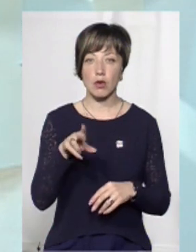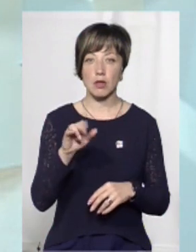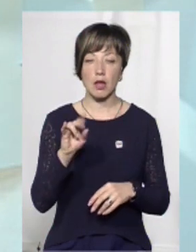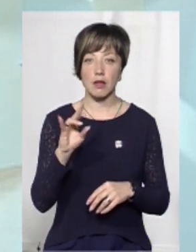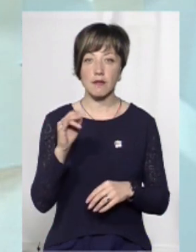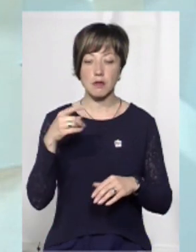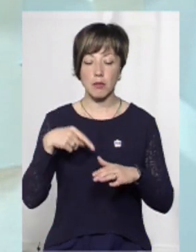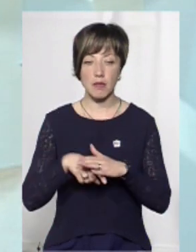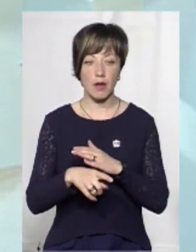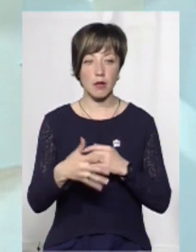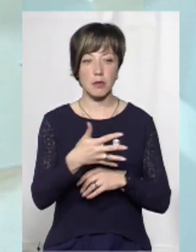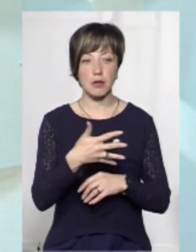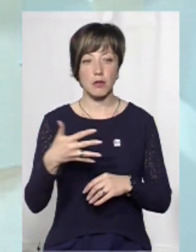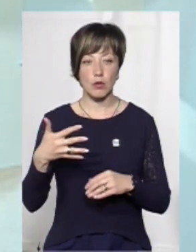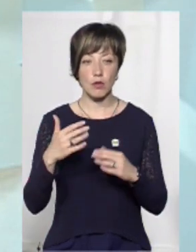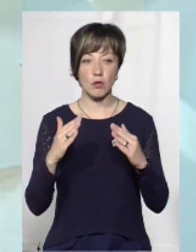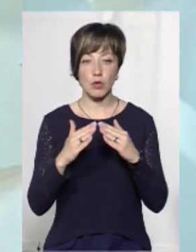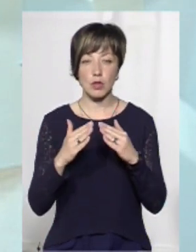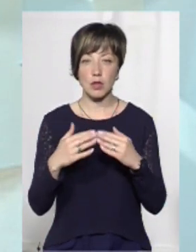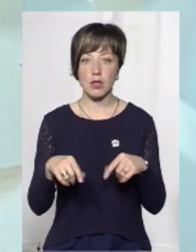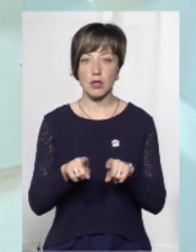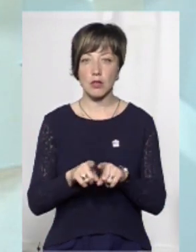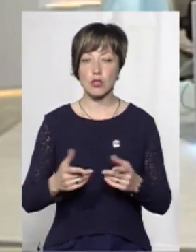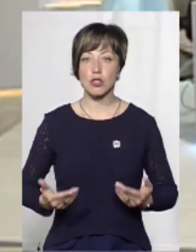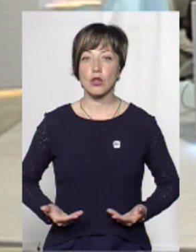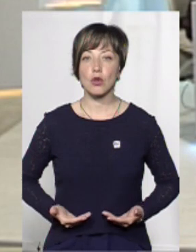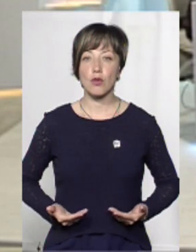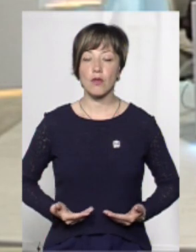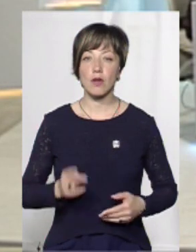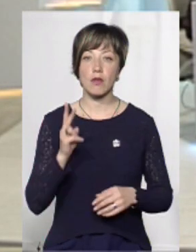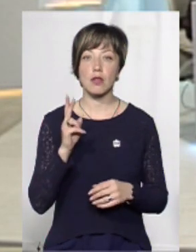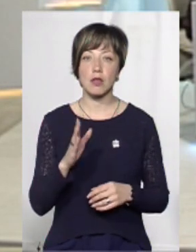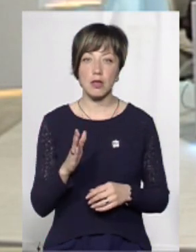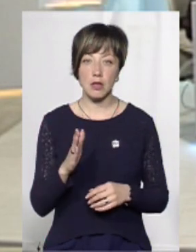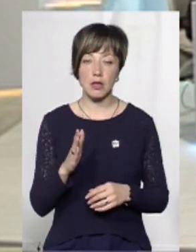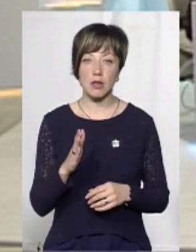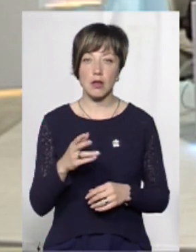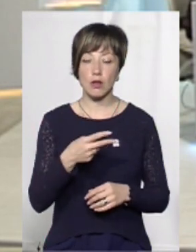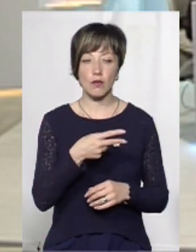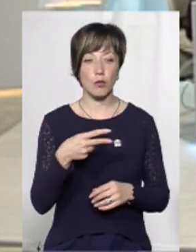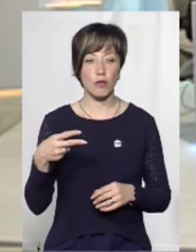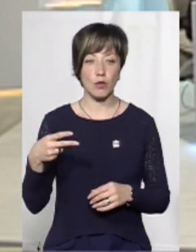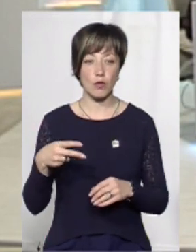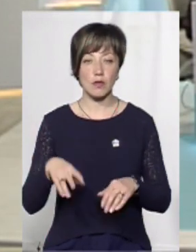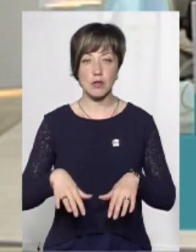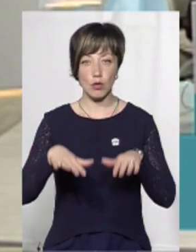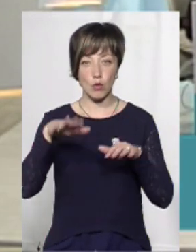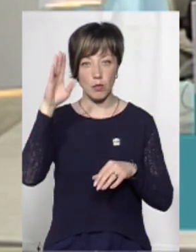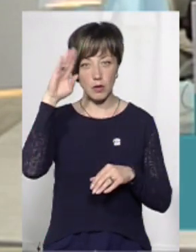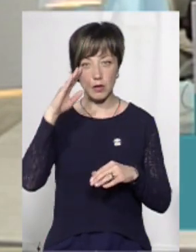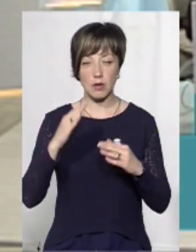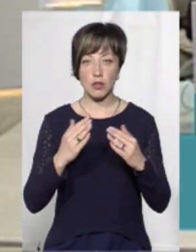підвали п'ятиповерхових будинків, а також житлові квартири двохповерхових затоплених